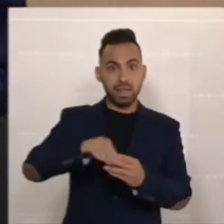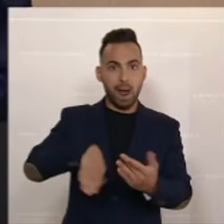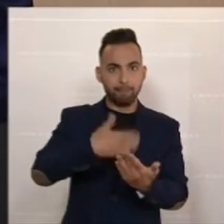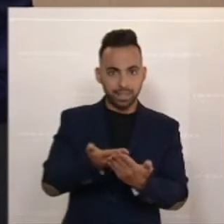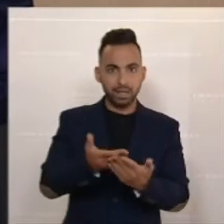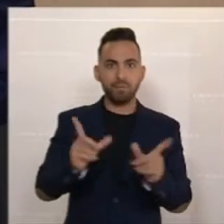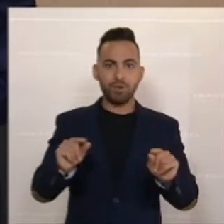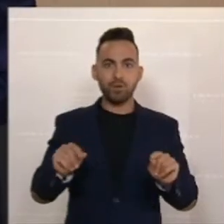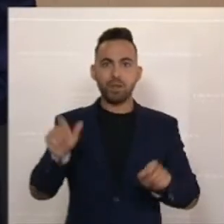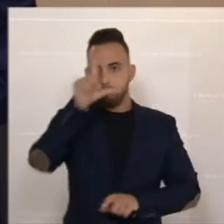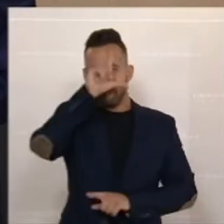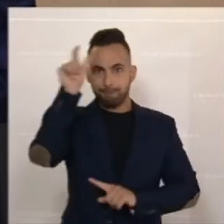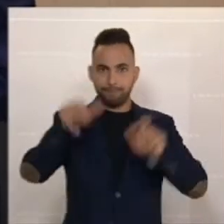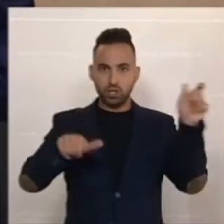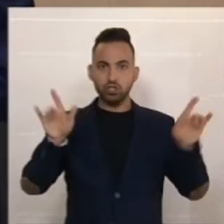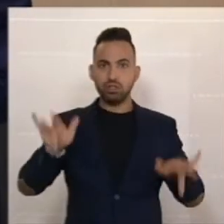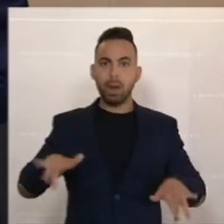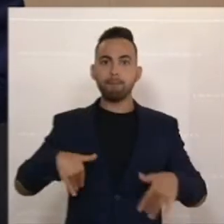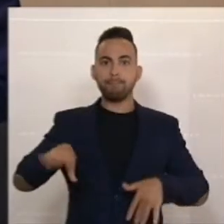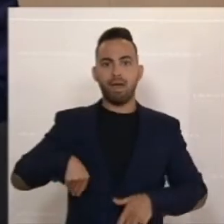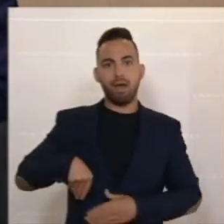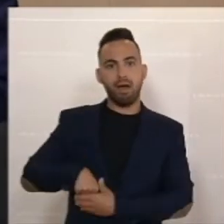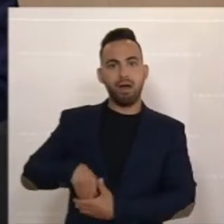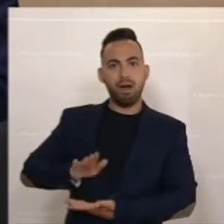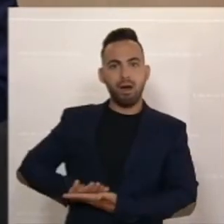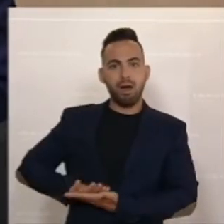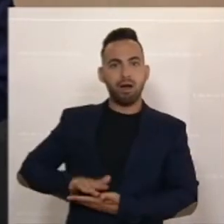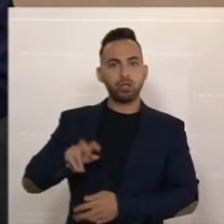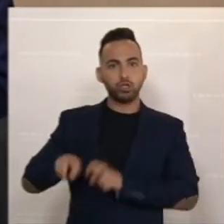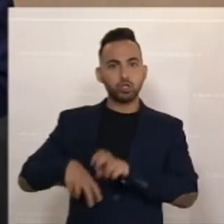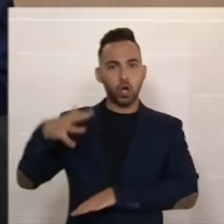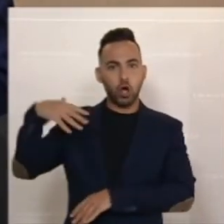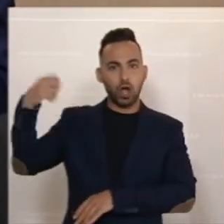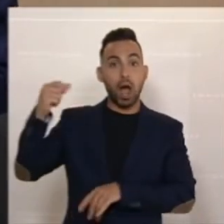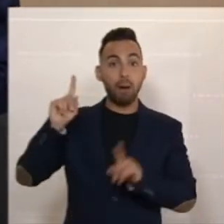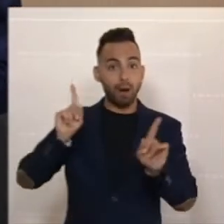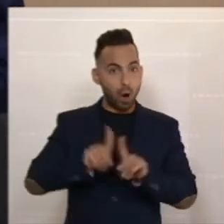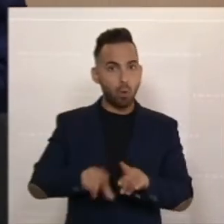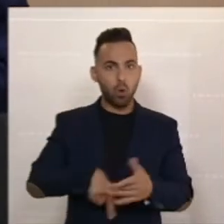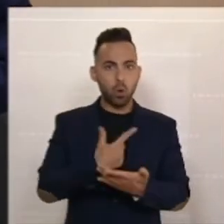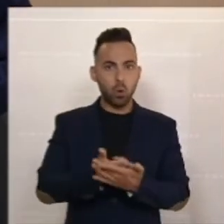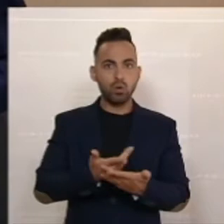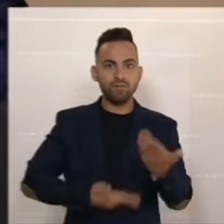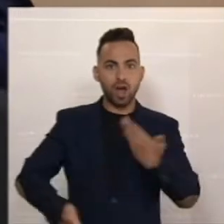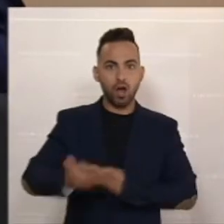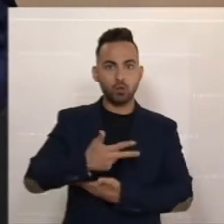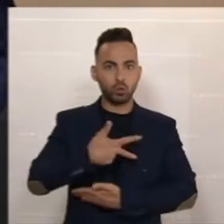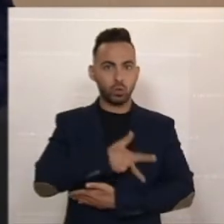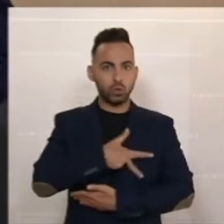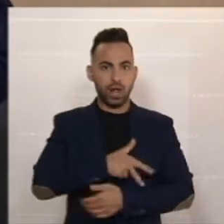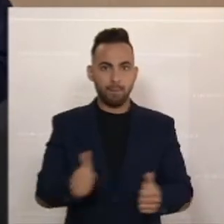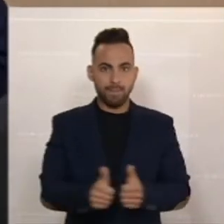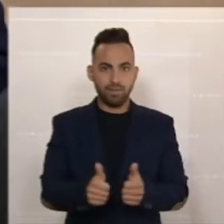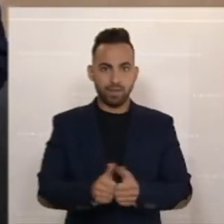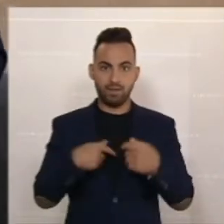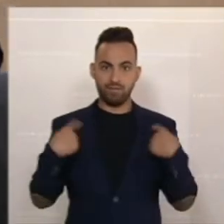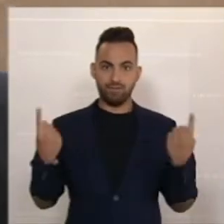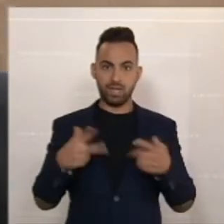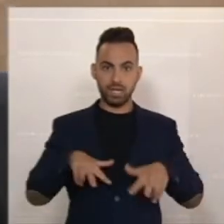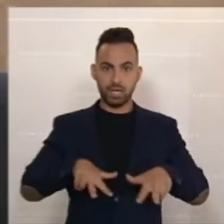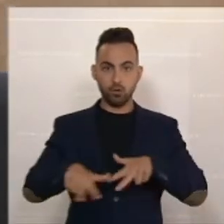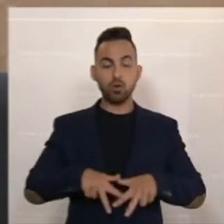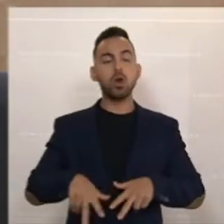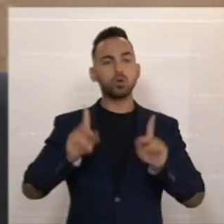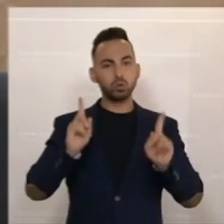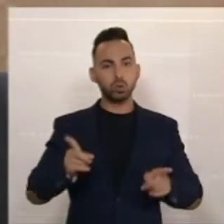Menschen tatsächlich mehr Geld haben, aber gleichzeitig auch die Lohnverhandlungen der Sozialpartner hier von der Regierung positiv